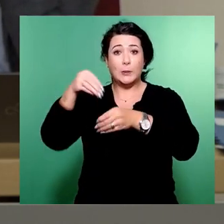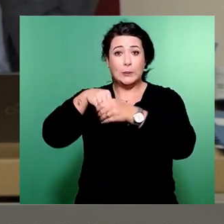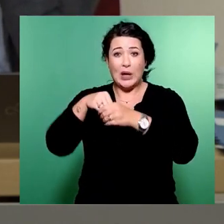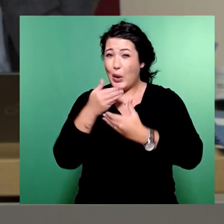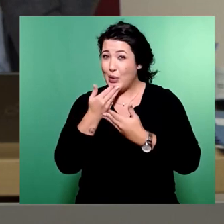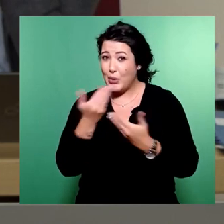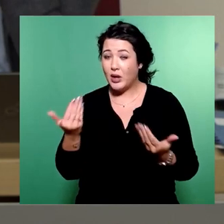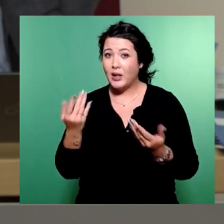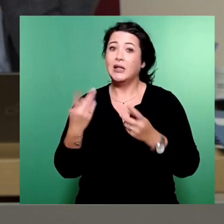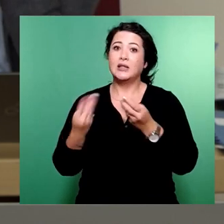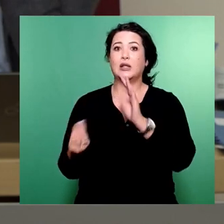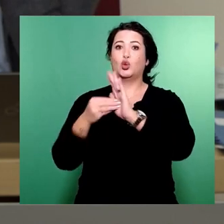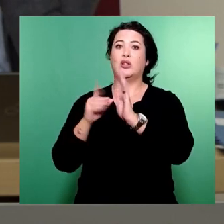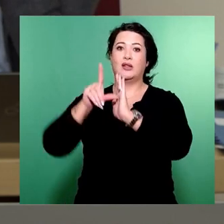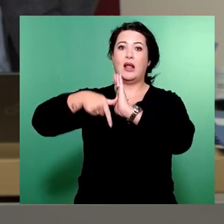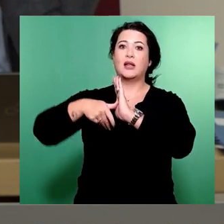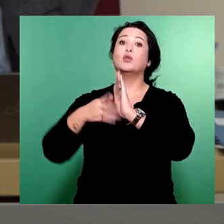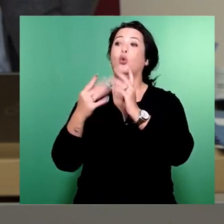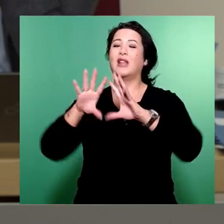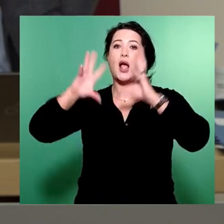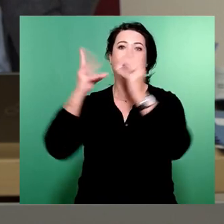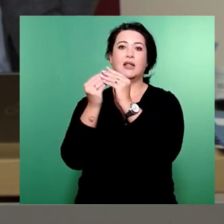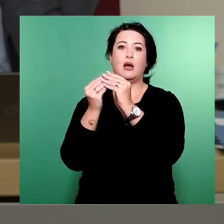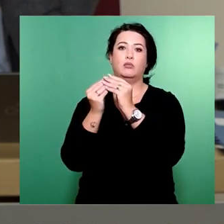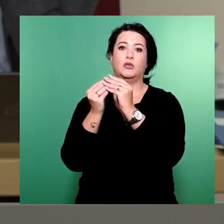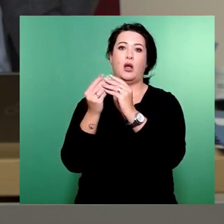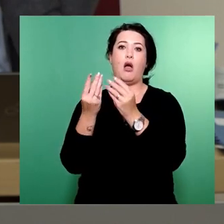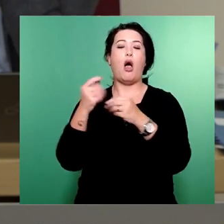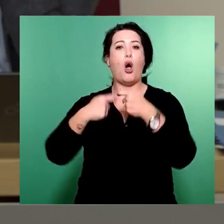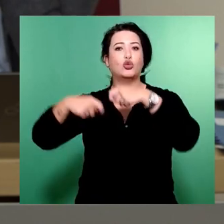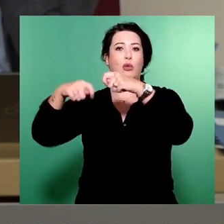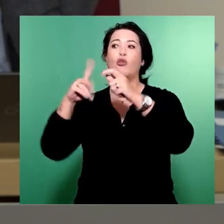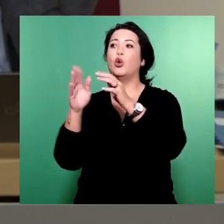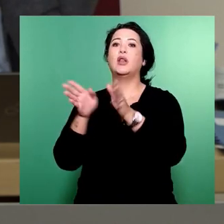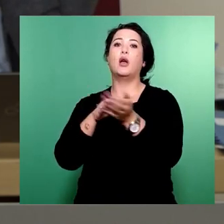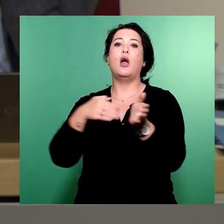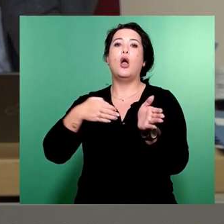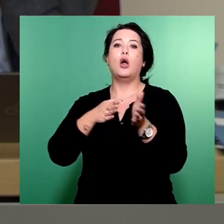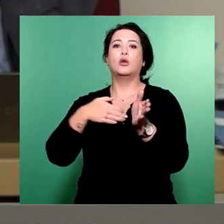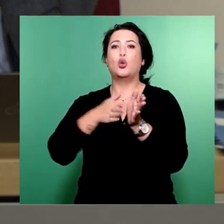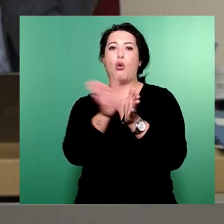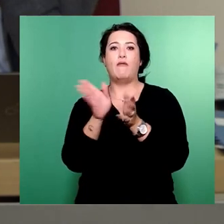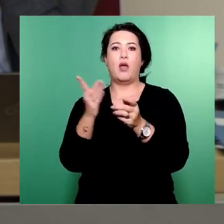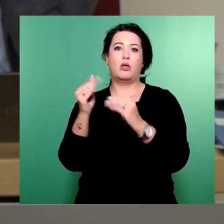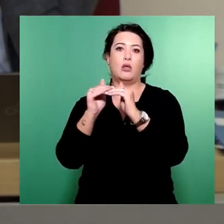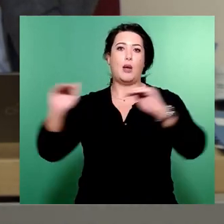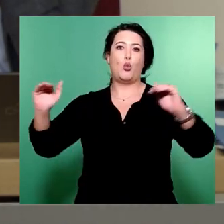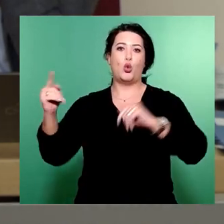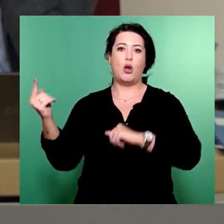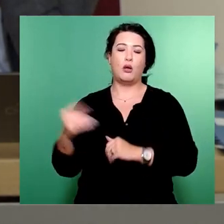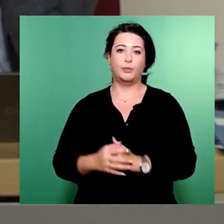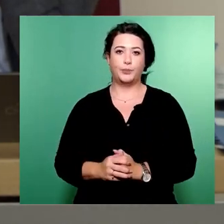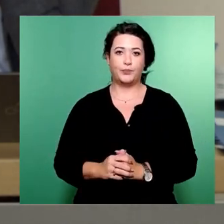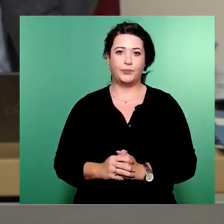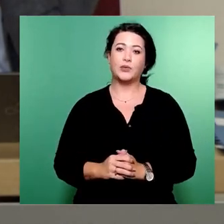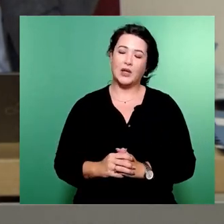insbesondere der komplette Ausbau der Kurventribünen. Das vielleicht in einer knappen Antwort